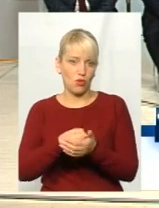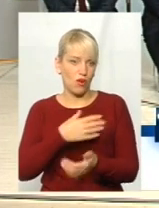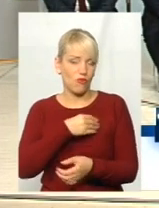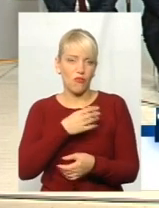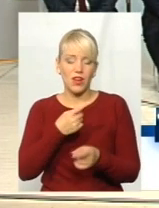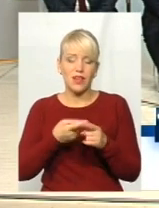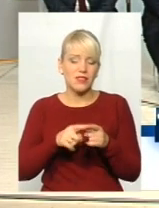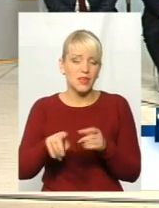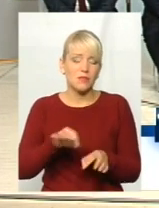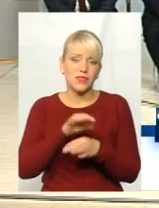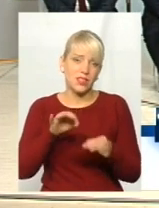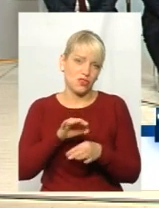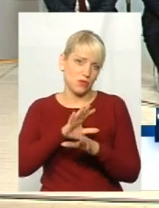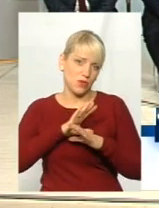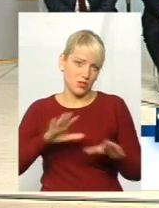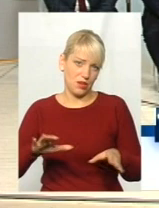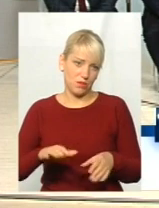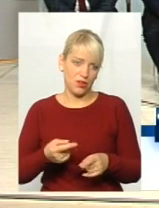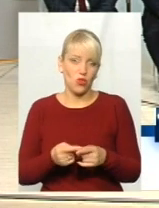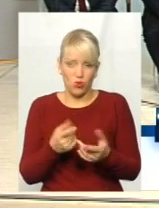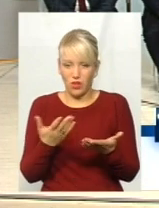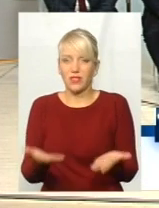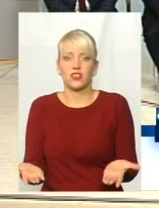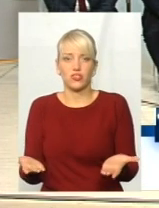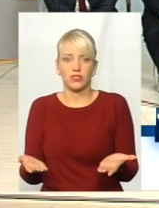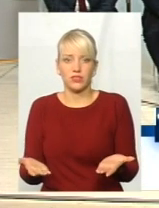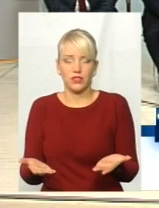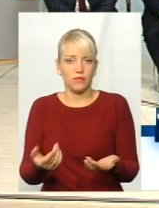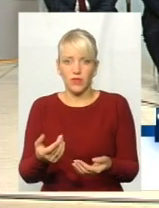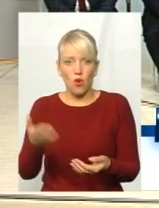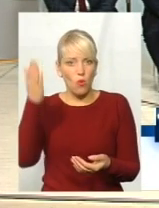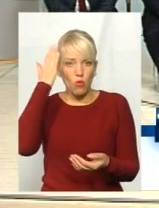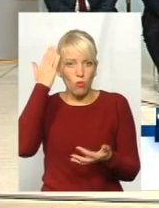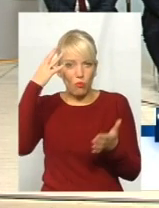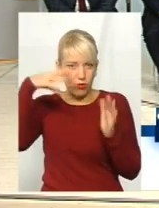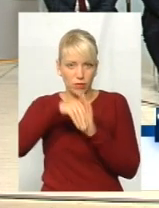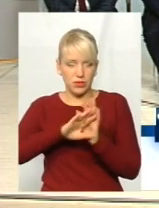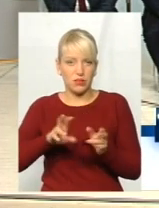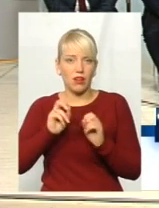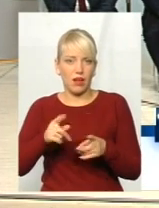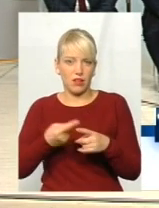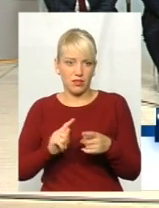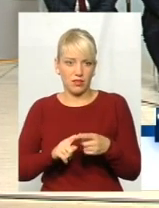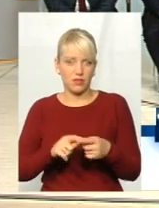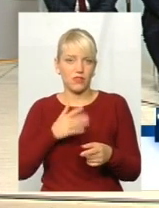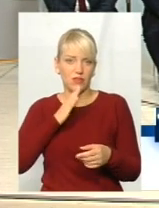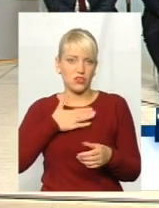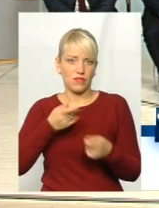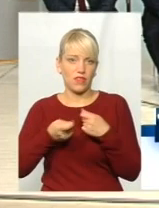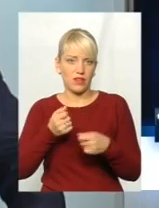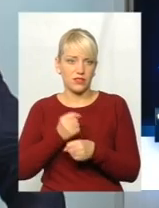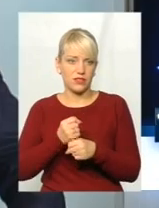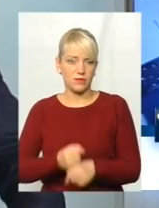б этого не було ніколи. Ну, це ж ніякому не постійно, щоб витрубують наші власті. Спасіба.